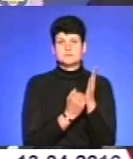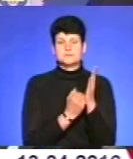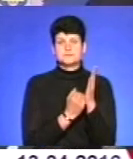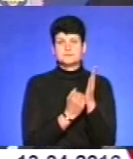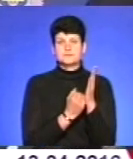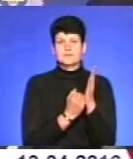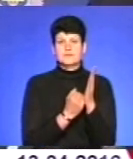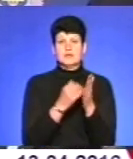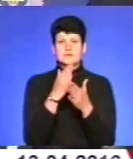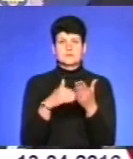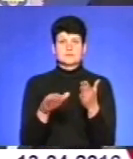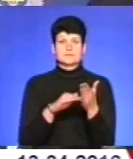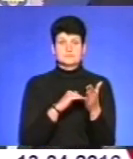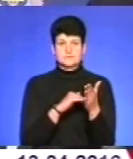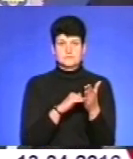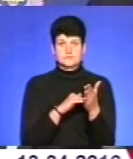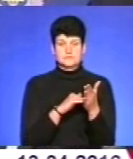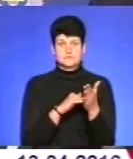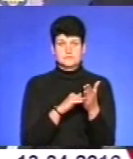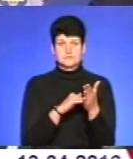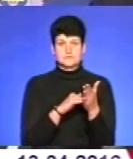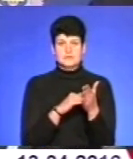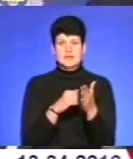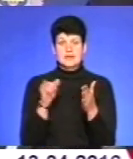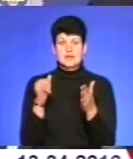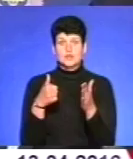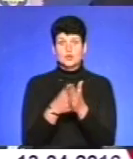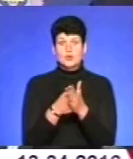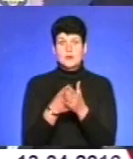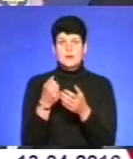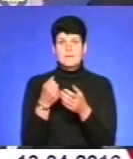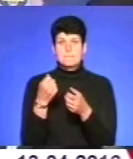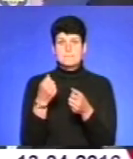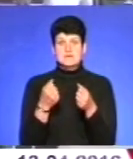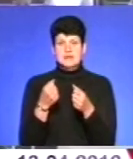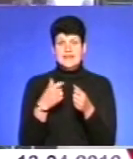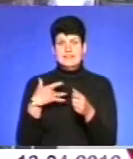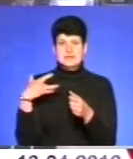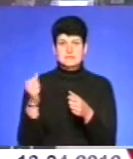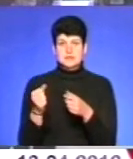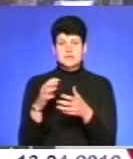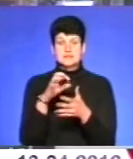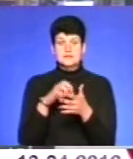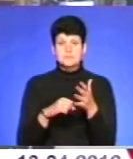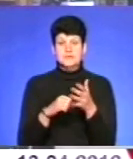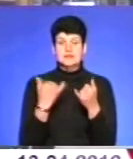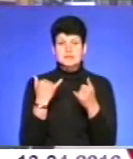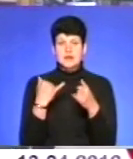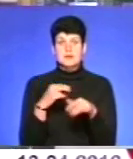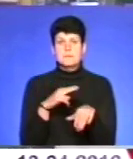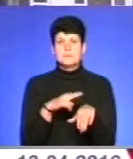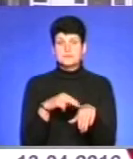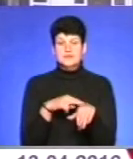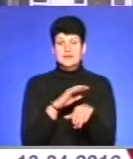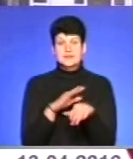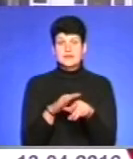адмінматеріали скасовуються. І до патрульних вживаються дисциплінарні стягни. Цікаво, що наразі патрульні не фіксують